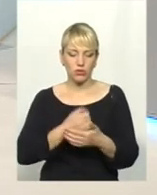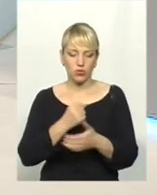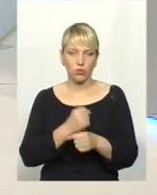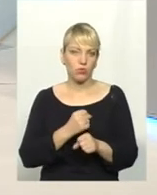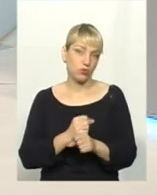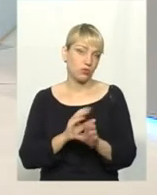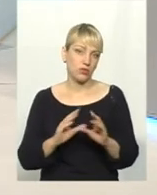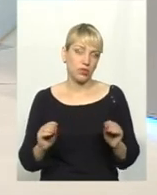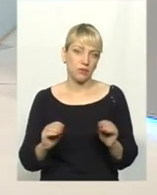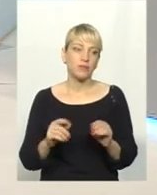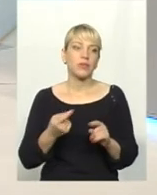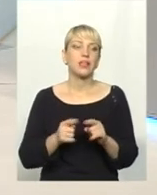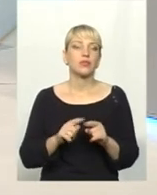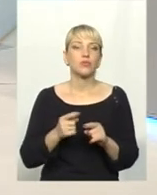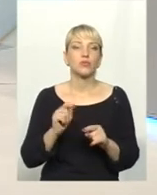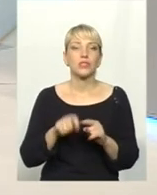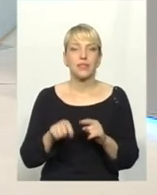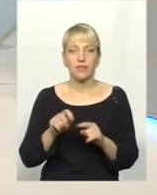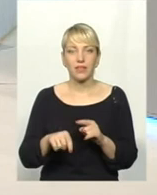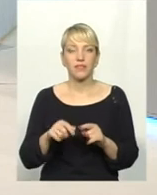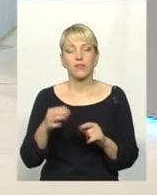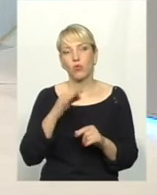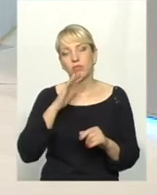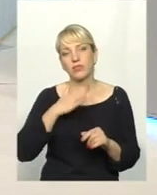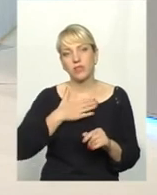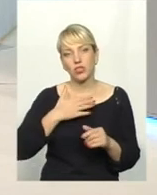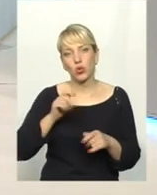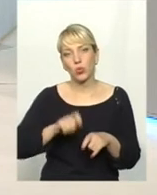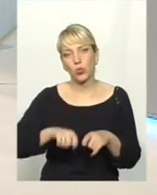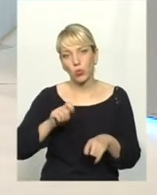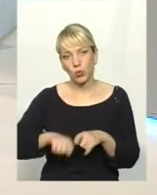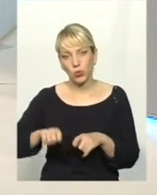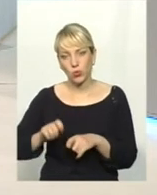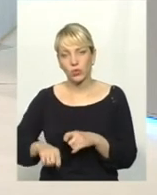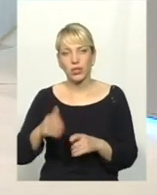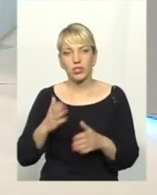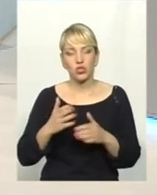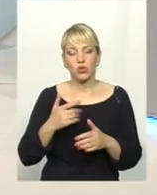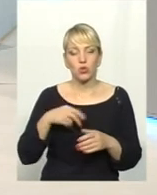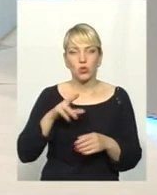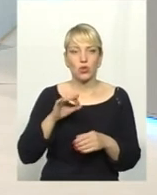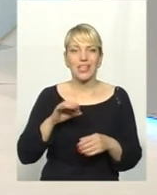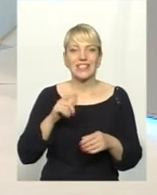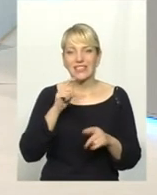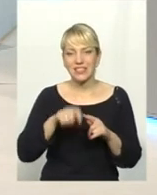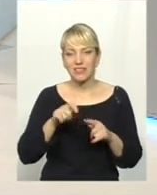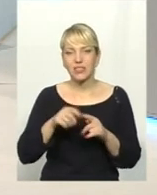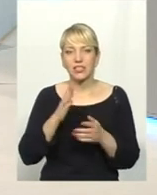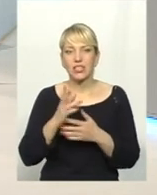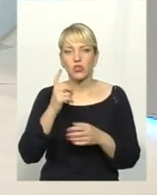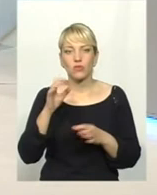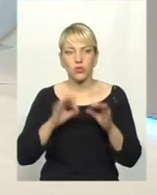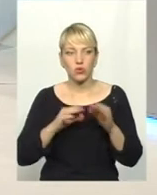Тому сифіліс в області контролюється. Відносно сифіліса 100% є можливість надати